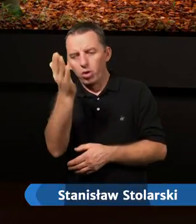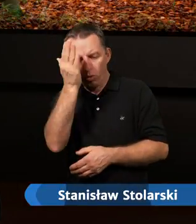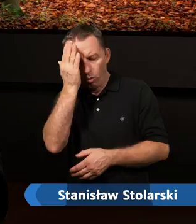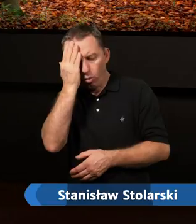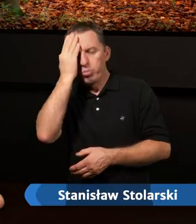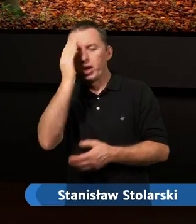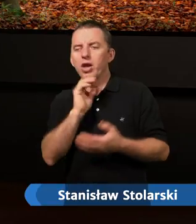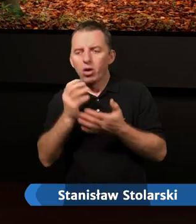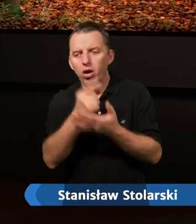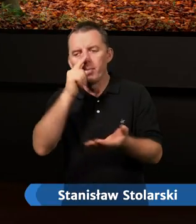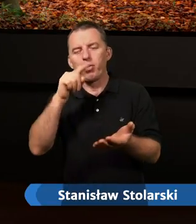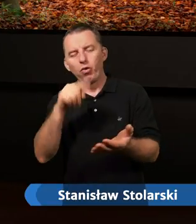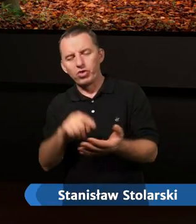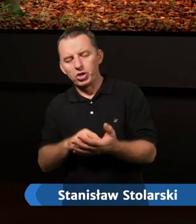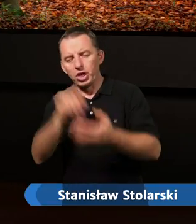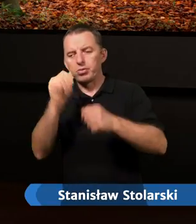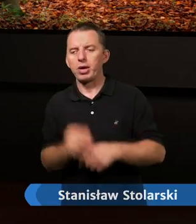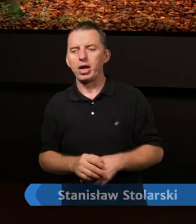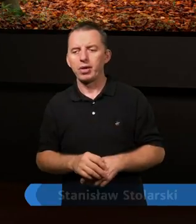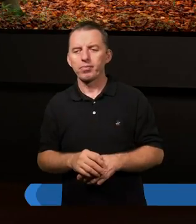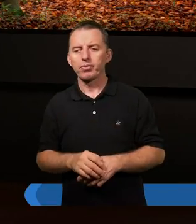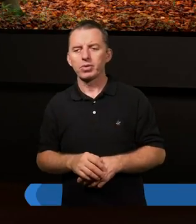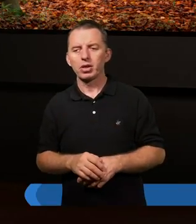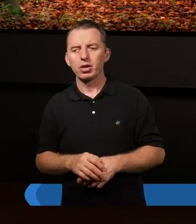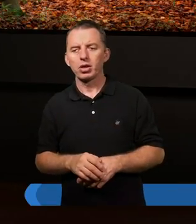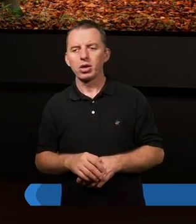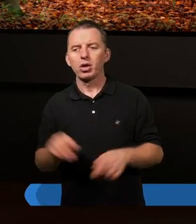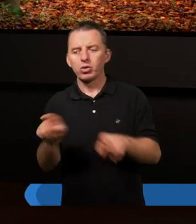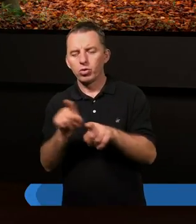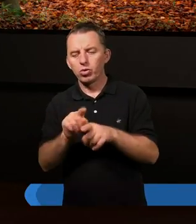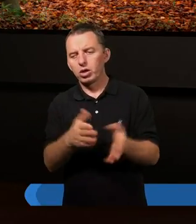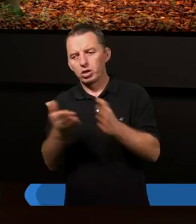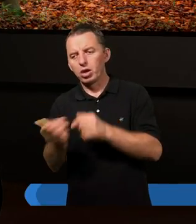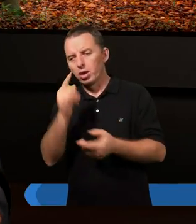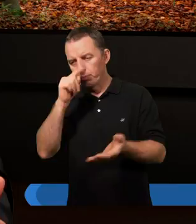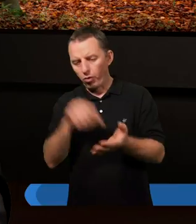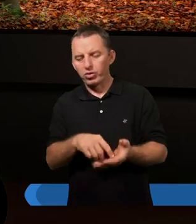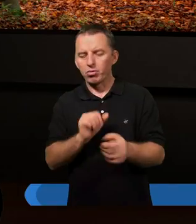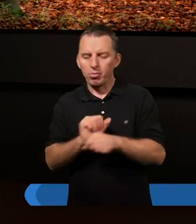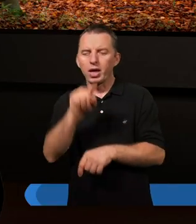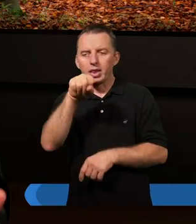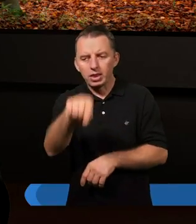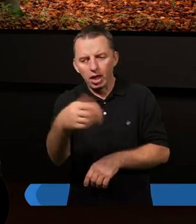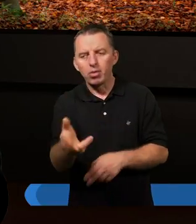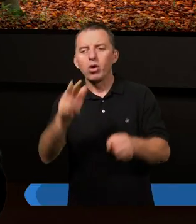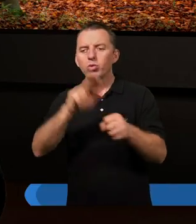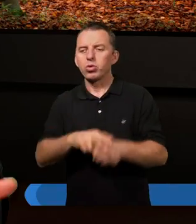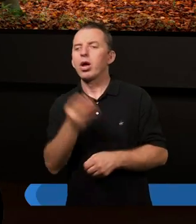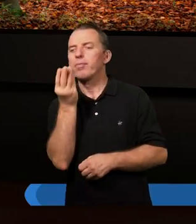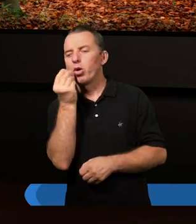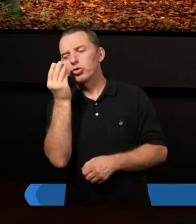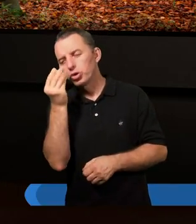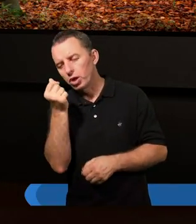tego korzystać, czy powinniśmy, a też i z drugiej strony powinniśmy być tymi, którzy pocieszają